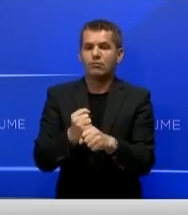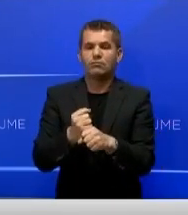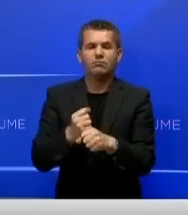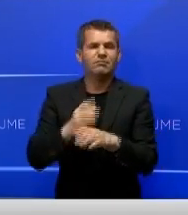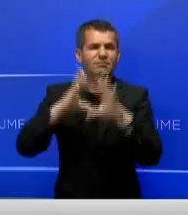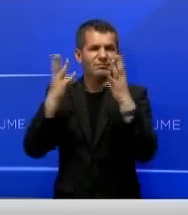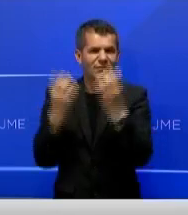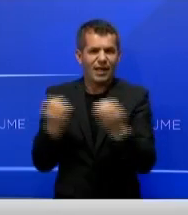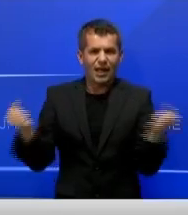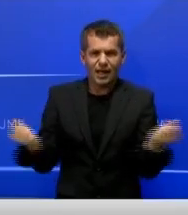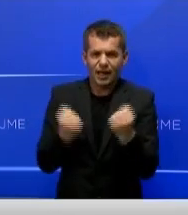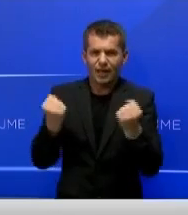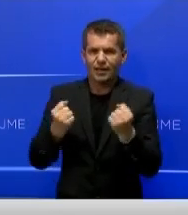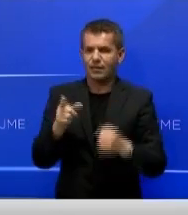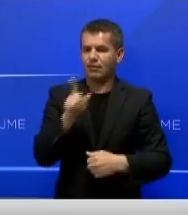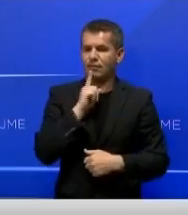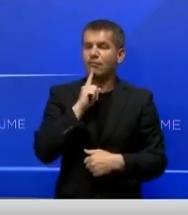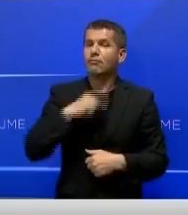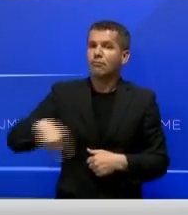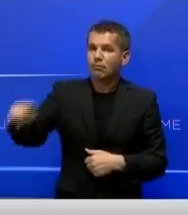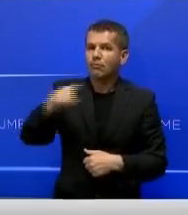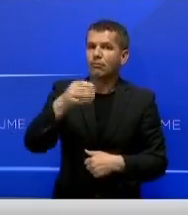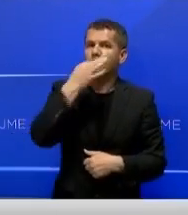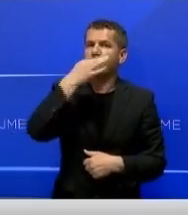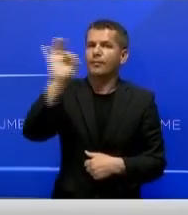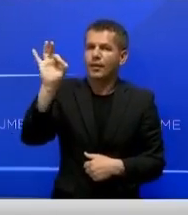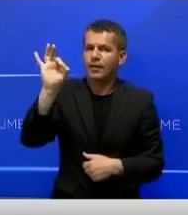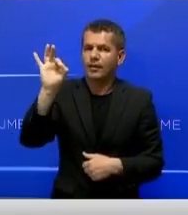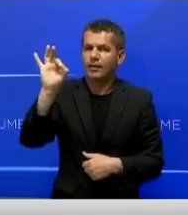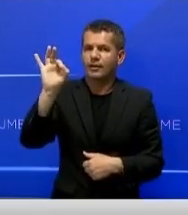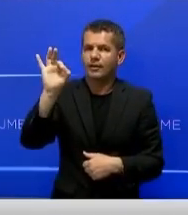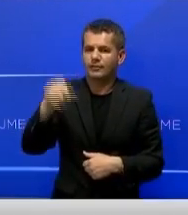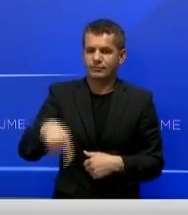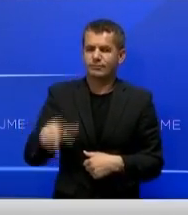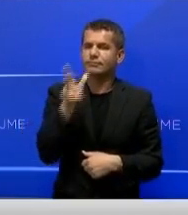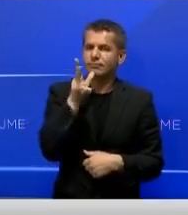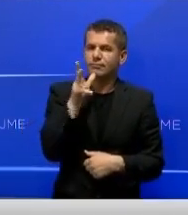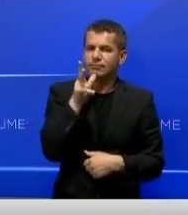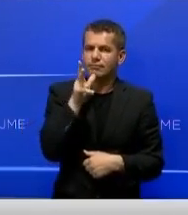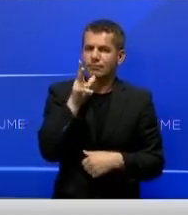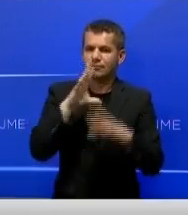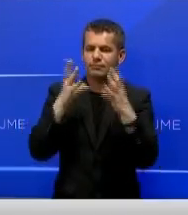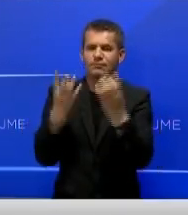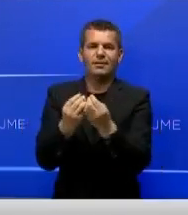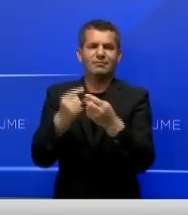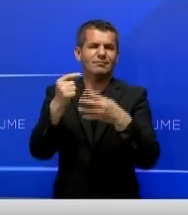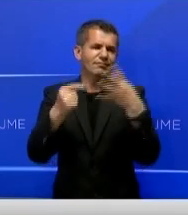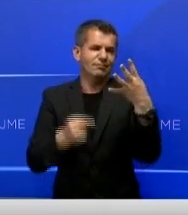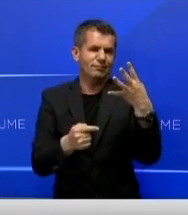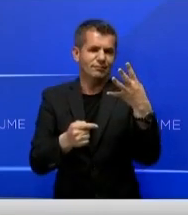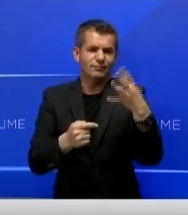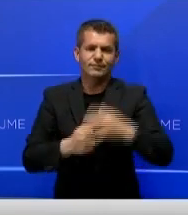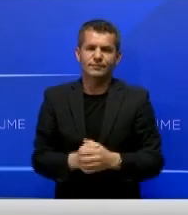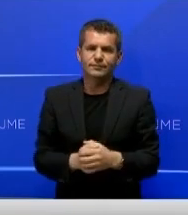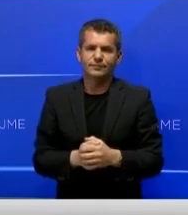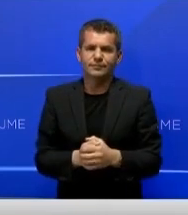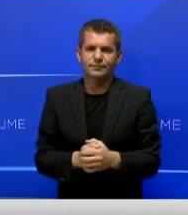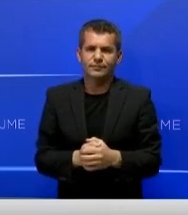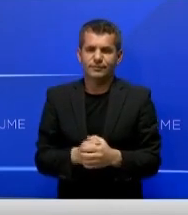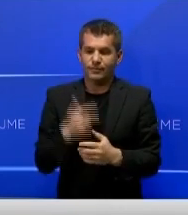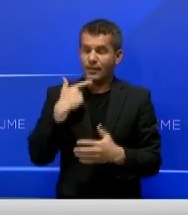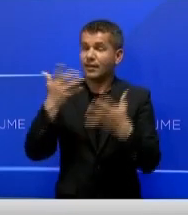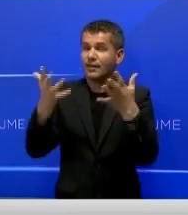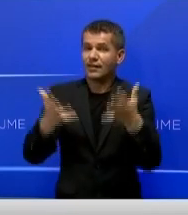dhe angazhimi të infermjerëve, me sëmirje e arsedojnë kërkesat e lartë përmendora. Për 10